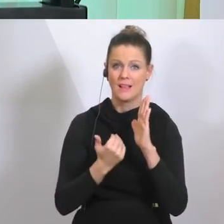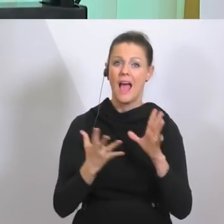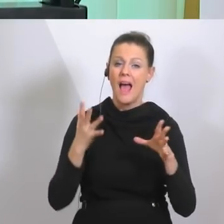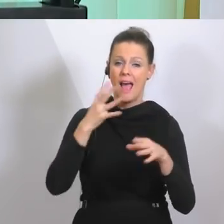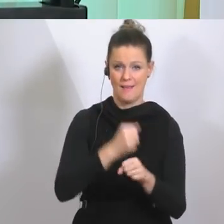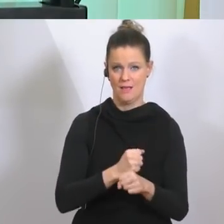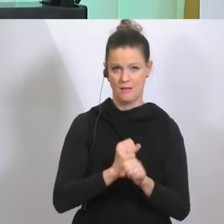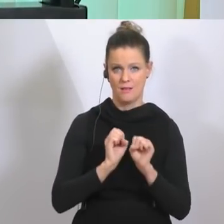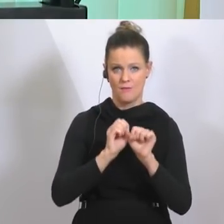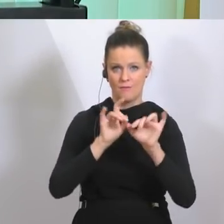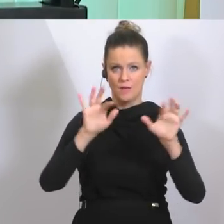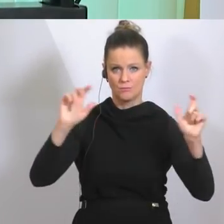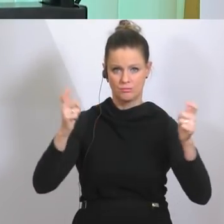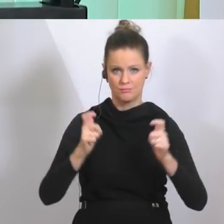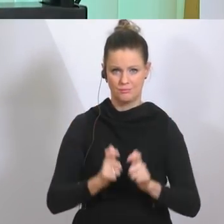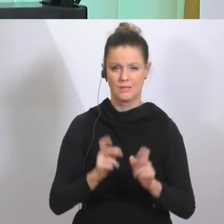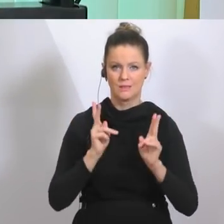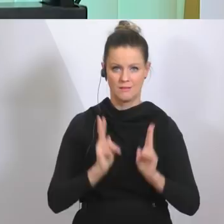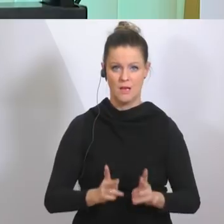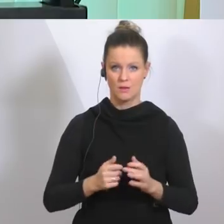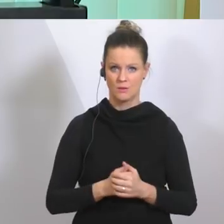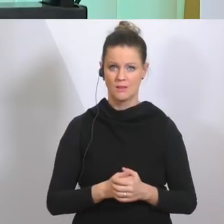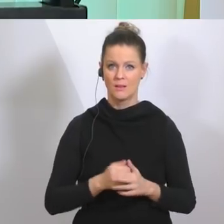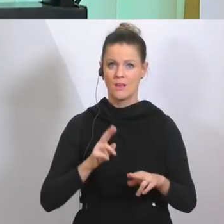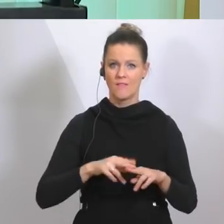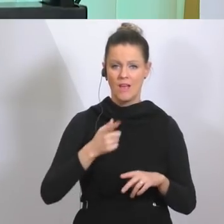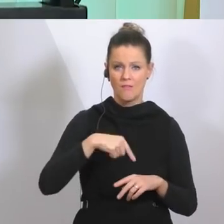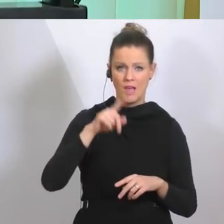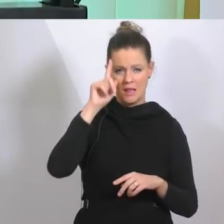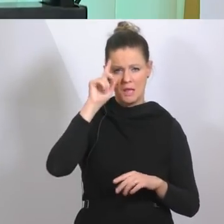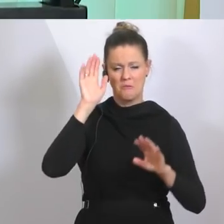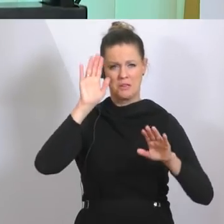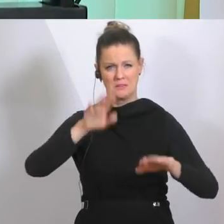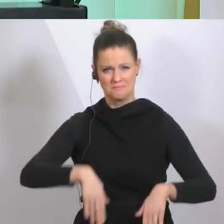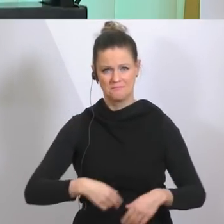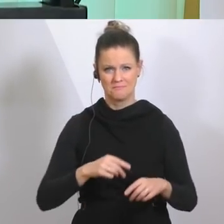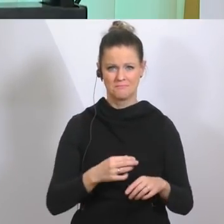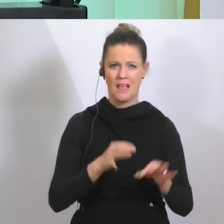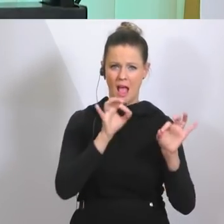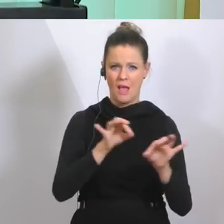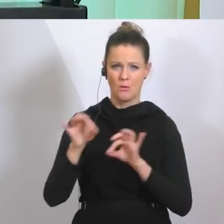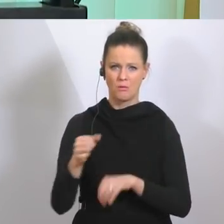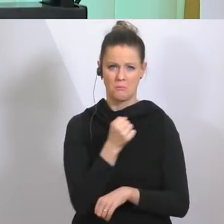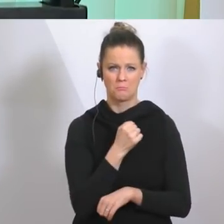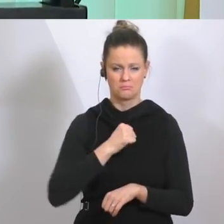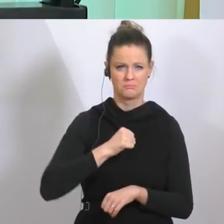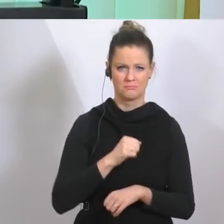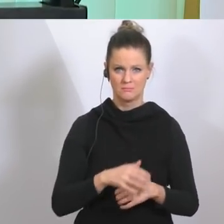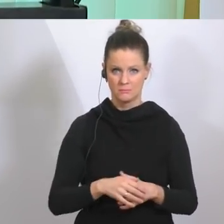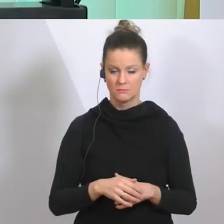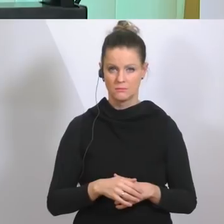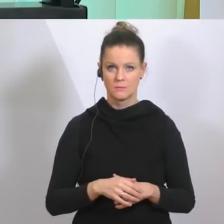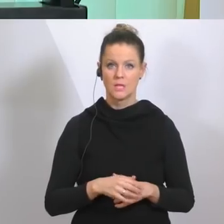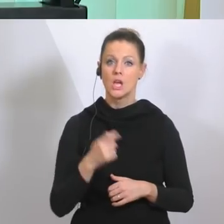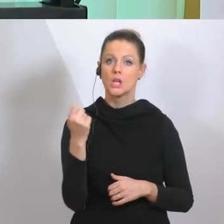und für alle, die glauben, wir nehmen das vielleicht auf die leichte Schulter, wenn man gegen die Anordnungen verstößt. Der